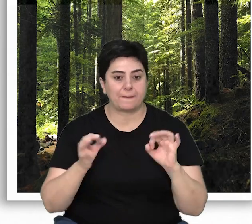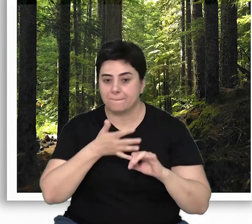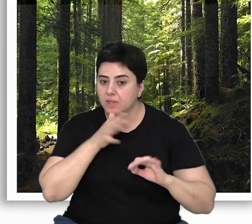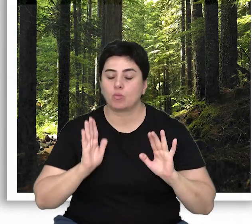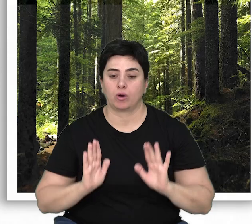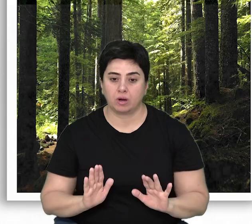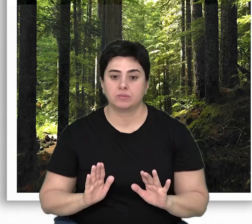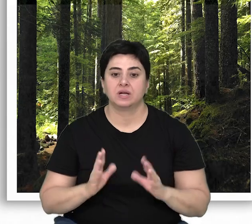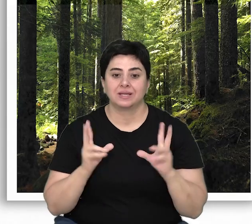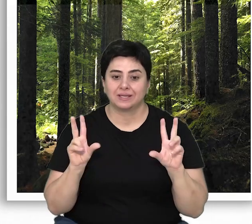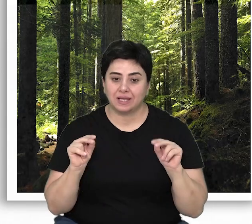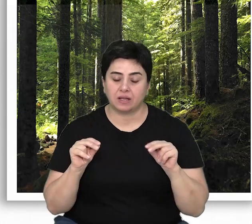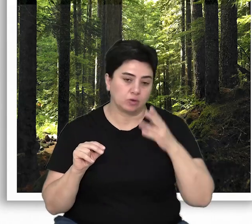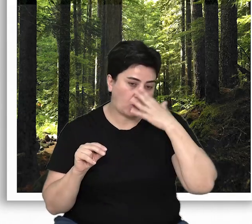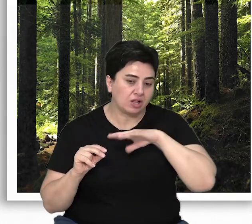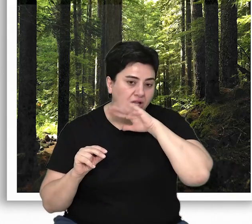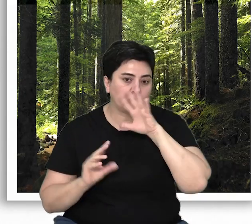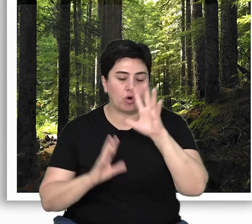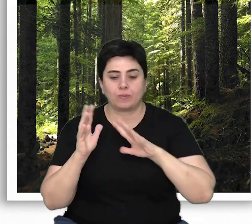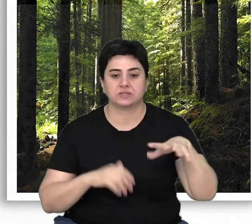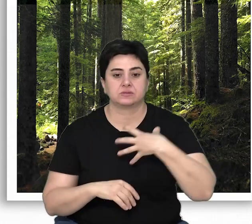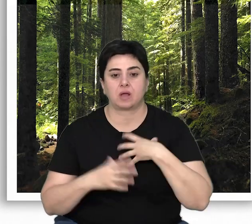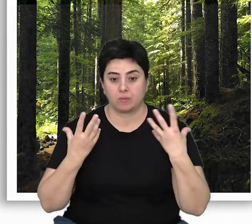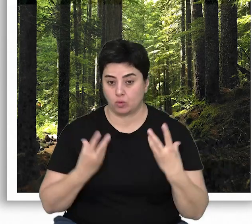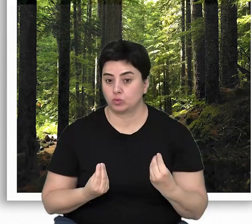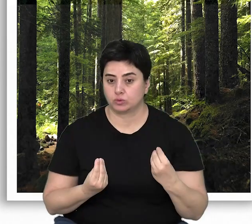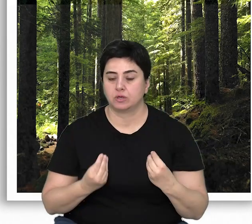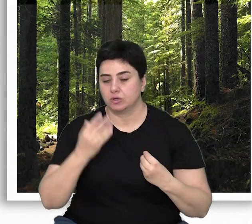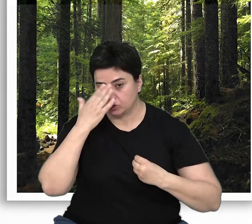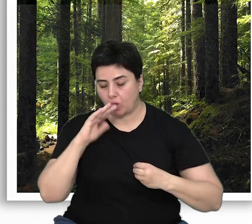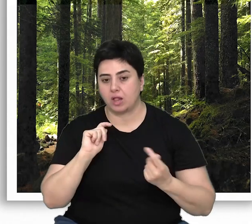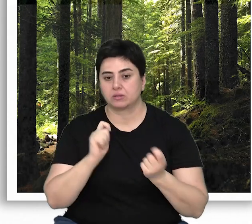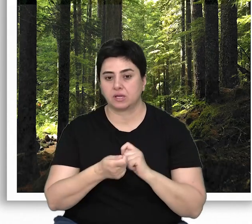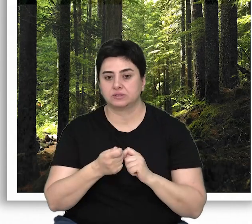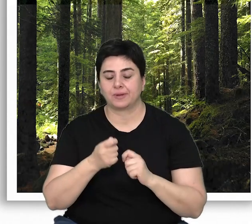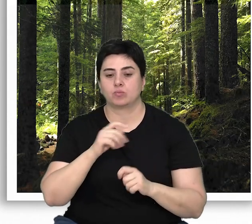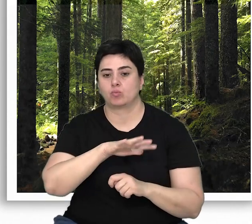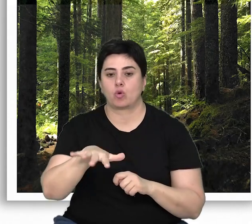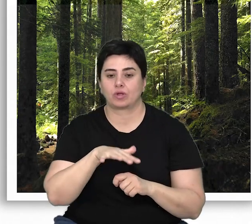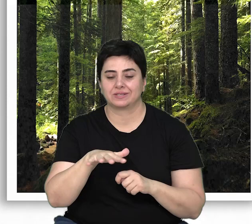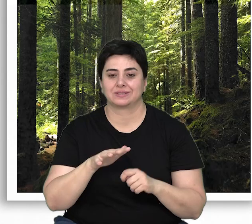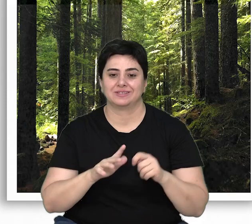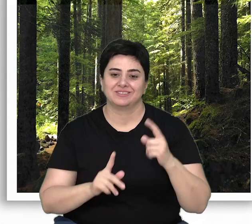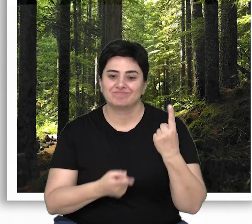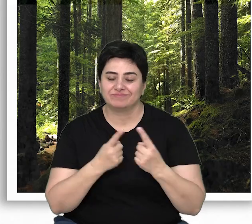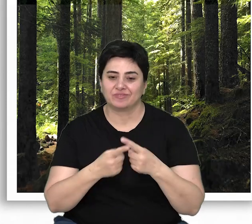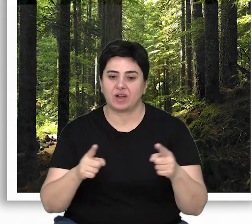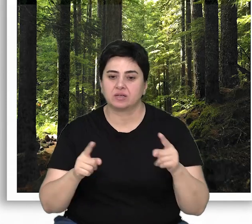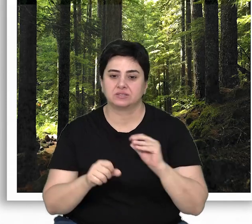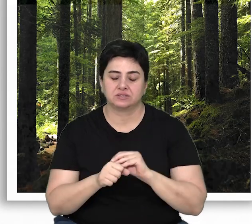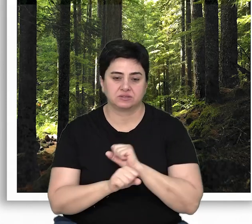olarak bilinmese dahi, yeterli doğal yaşlı ormanlara sahip olunursa, doğal değişmelerin bölgesel biyolojik